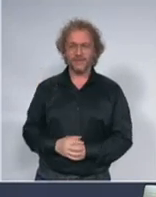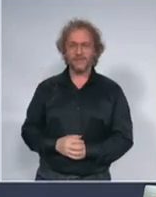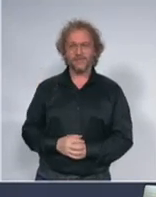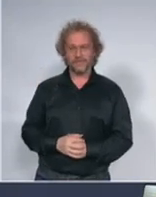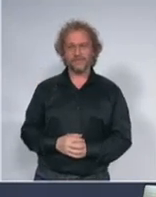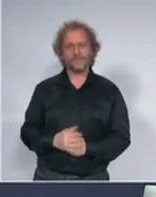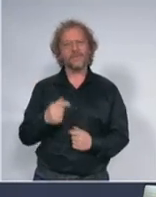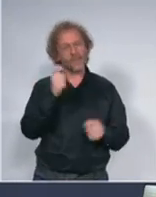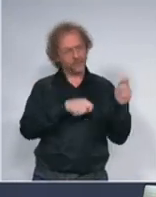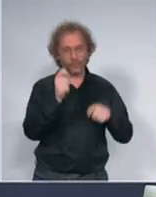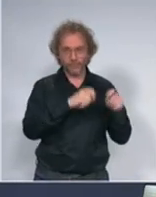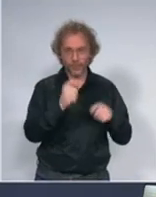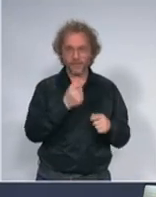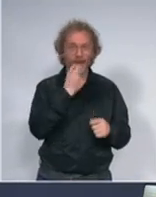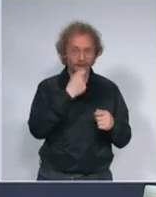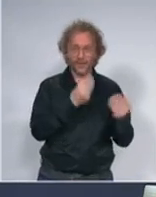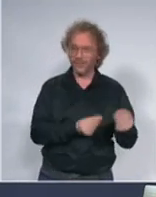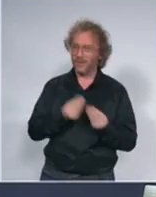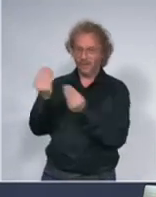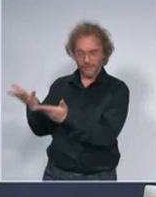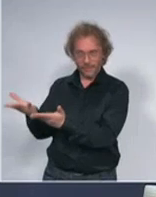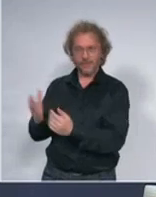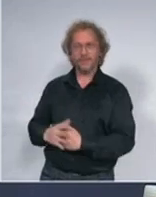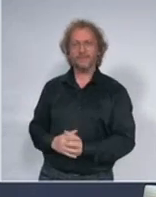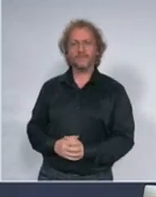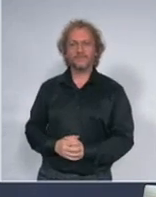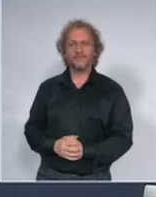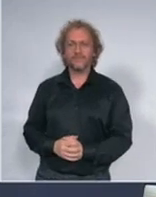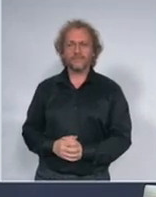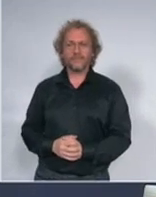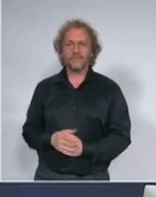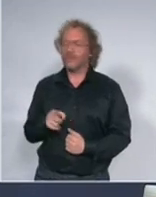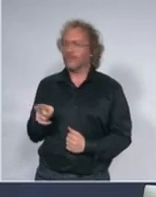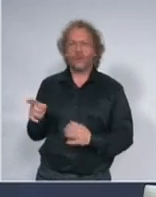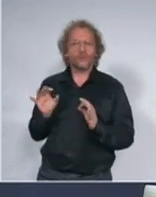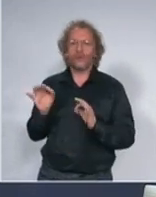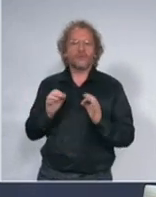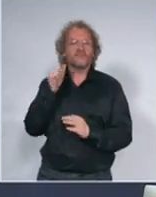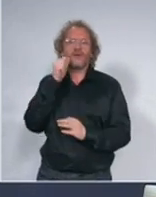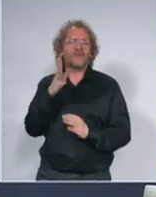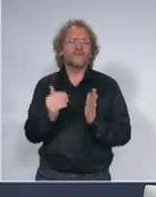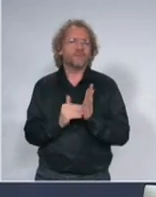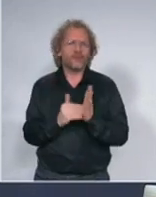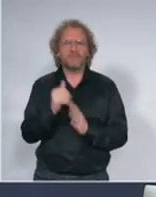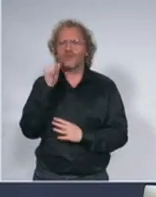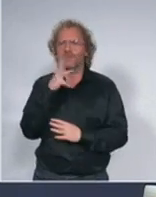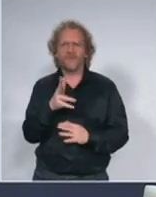lekova, za uobičajene dnevne stvari kao što je bacanje smeća,